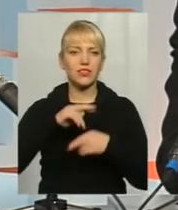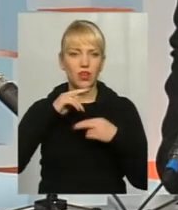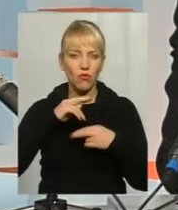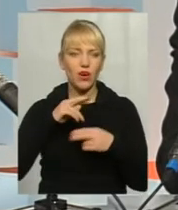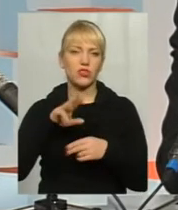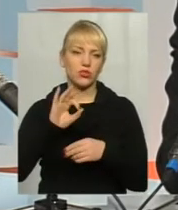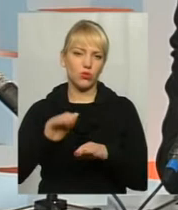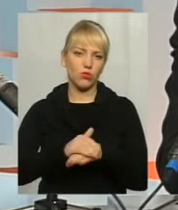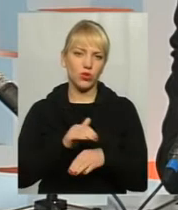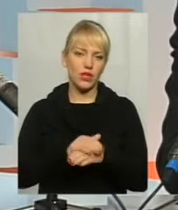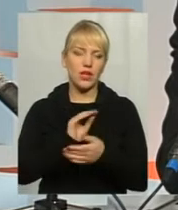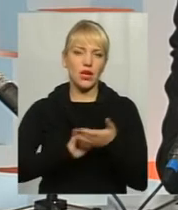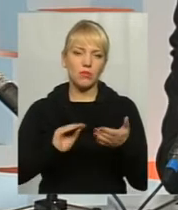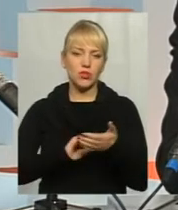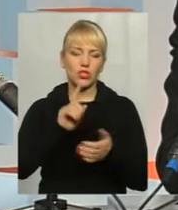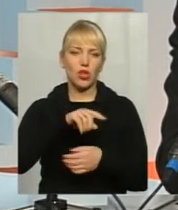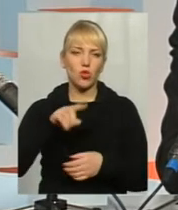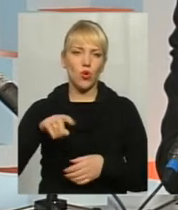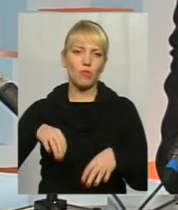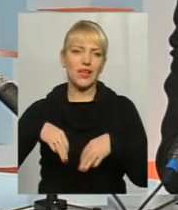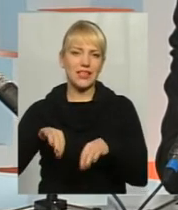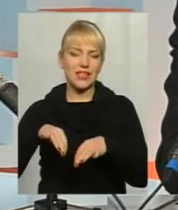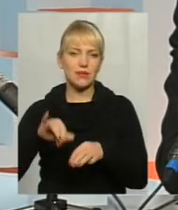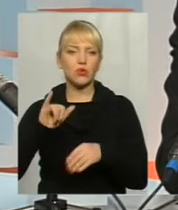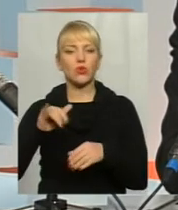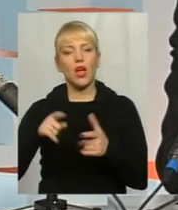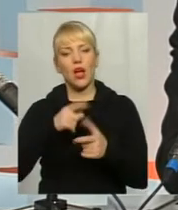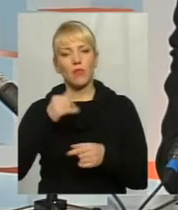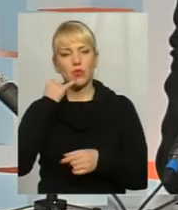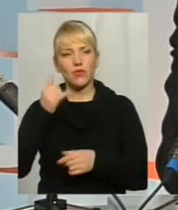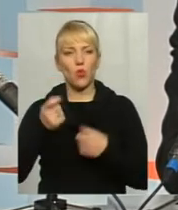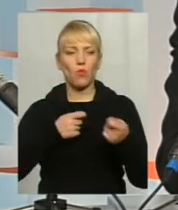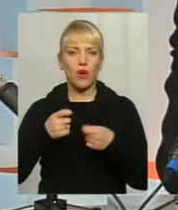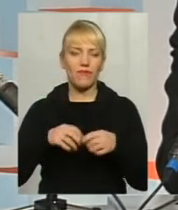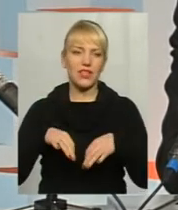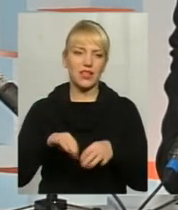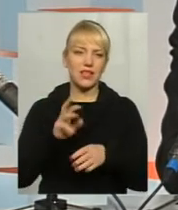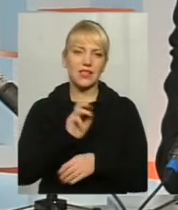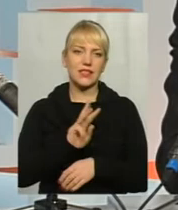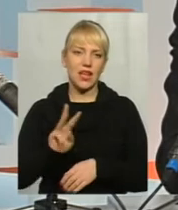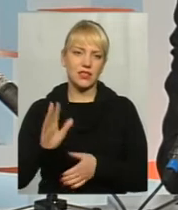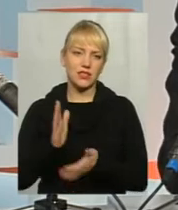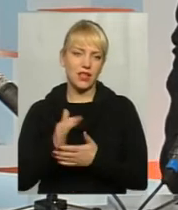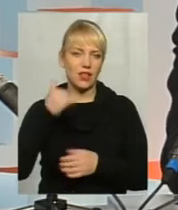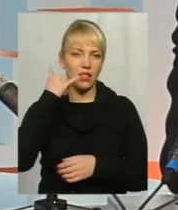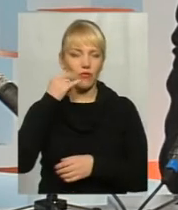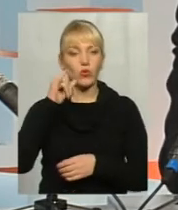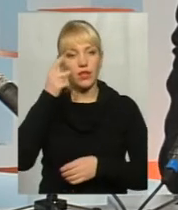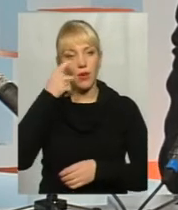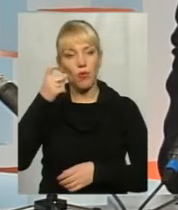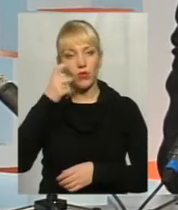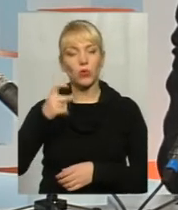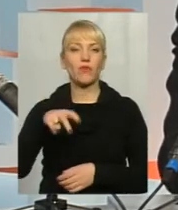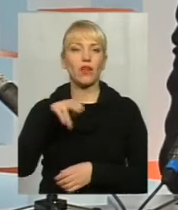будь ласка, пишіть номер транспортного засобу, або дзвоніть в управління транспорту, є на сайті телефони, і повідомляйте